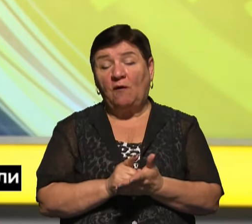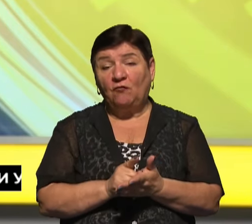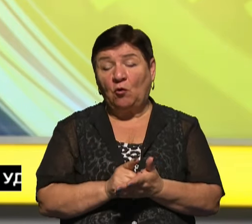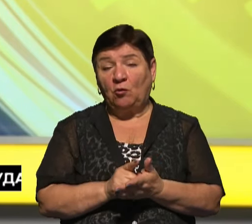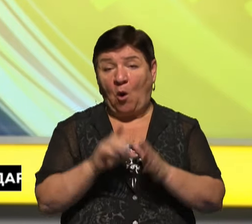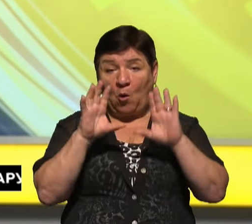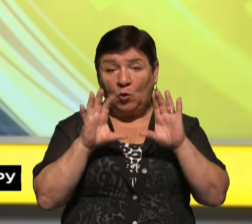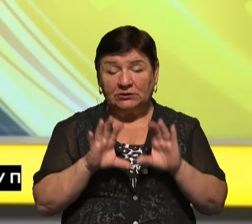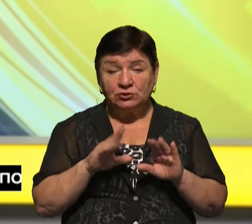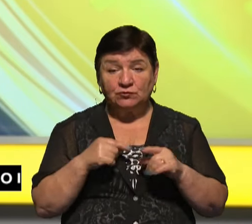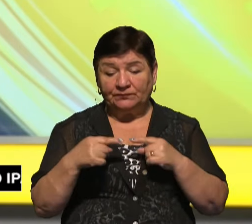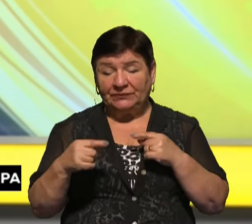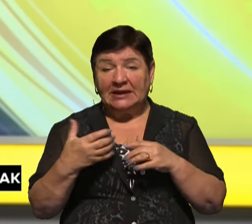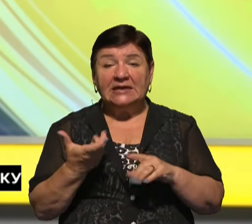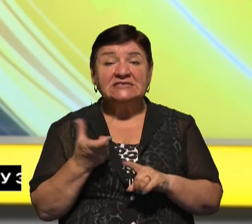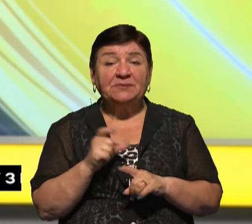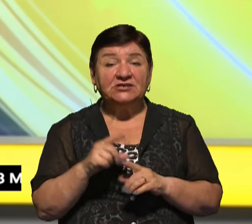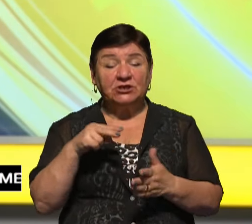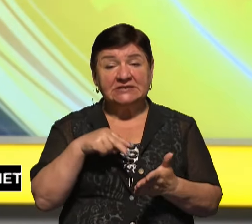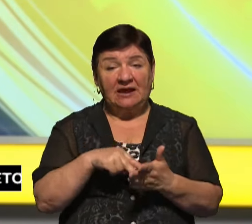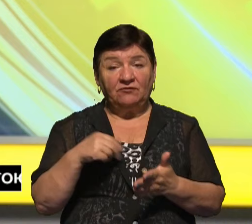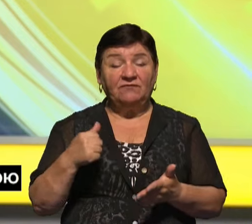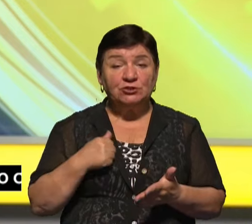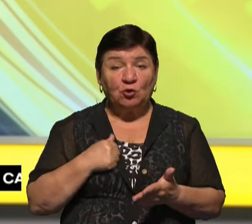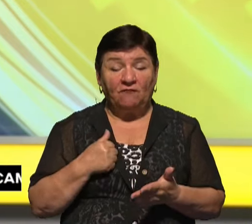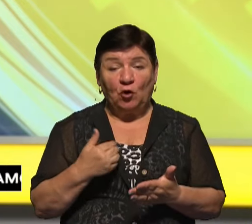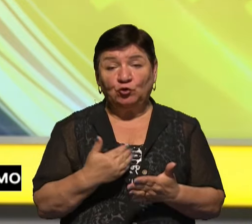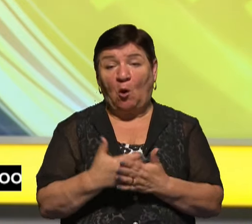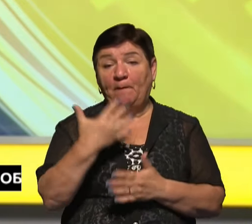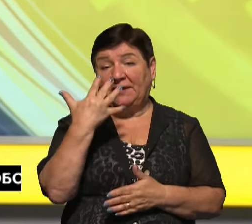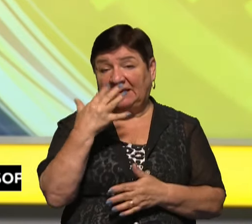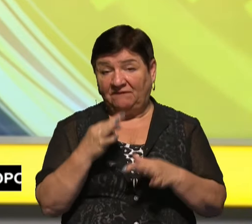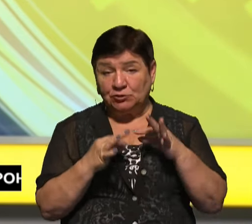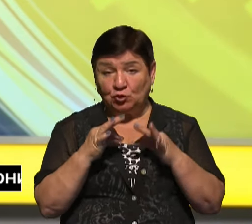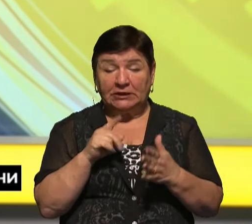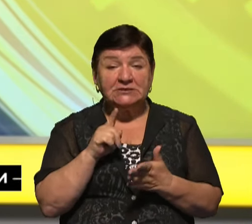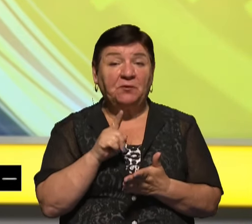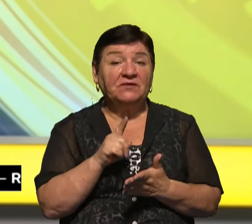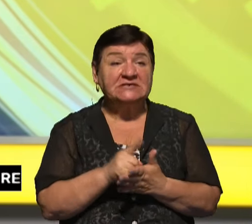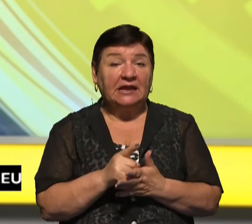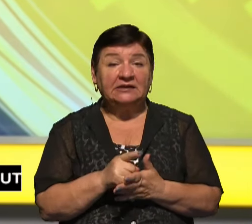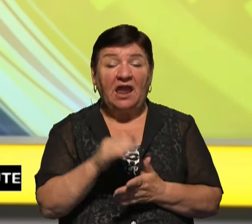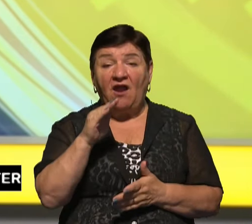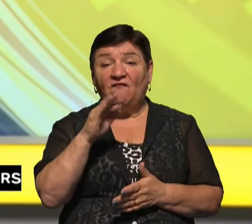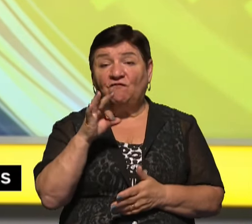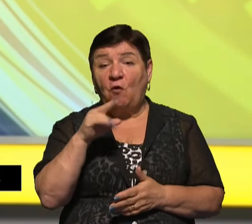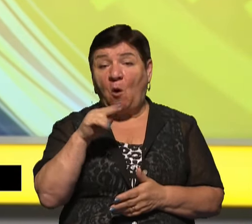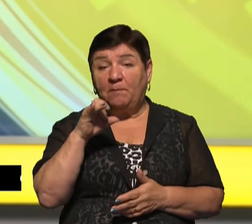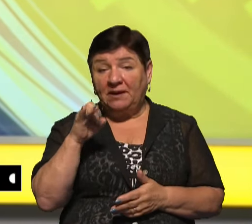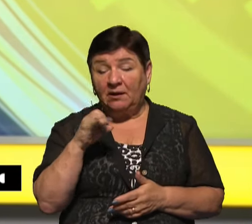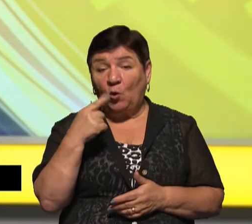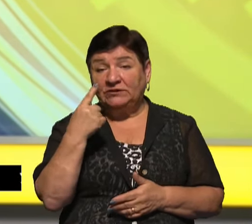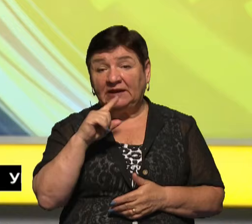іншого він пропонує збільшити ставку військового збору до 5% та зобов'язати ФОПи третьої групи платити